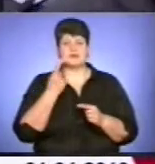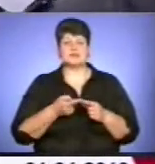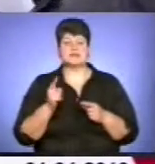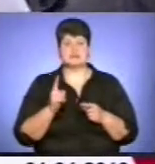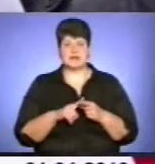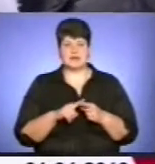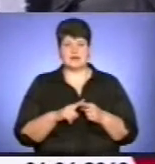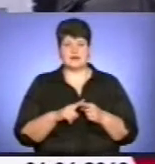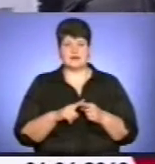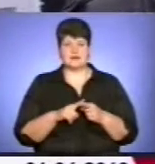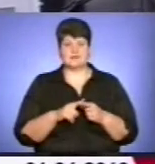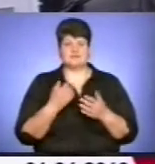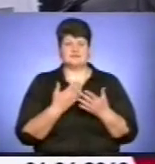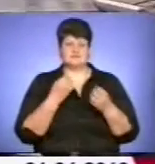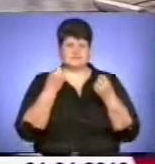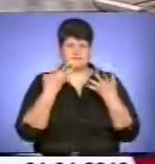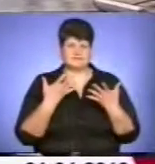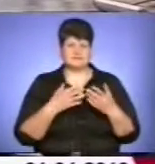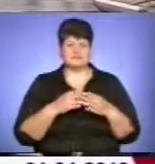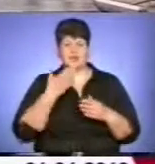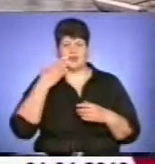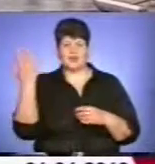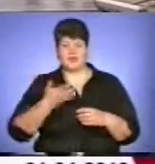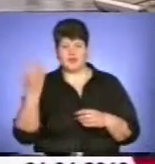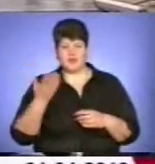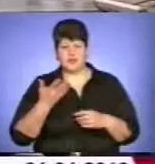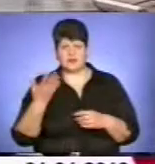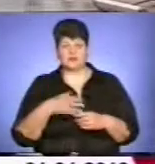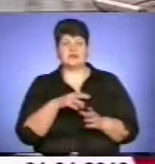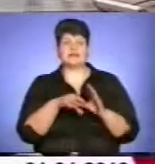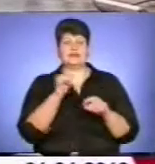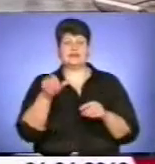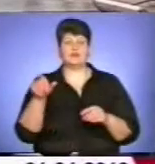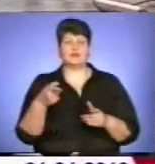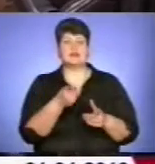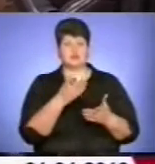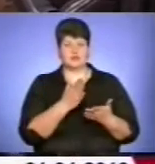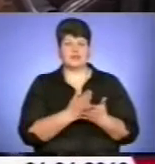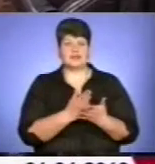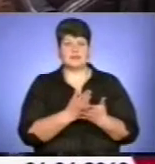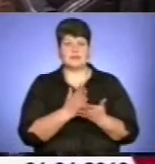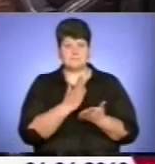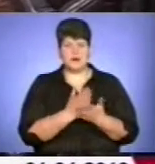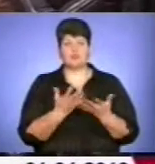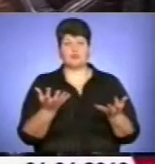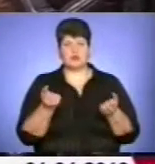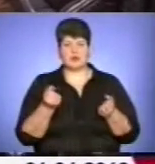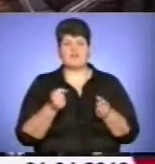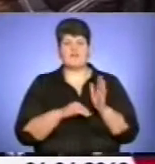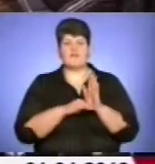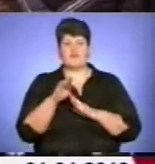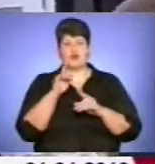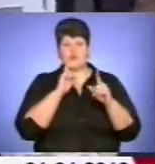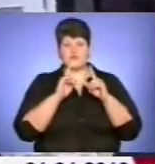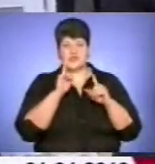саме типішній популізм, чого? Депутати є, які тут у нас на заході. Вони фактично мають приймати в Верховній Раді